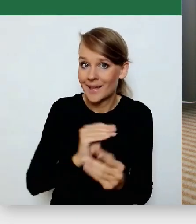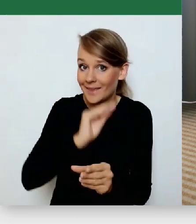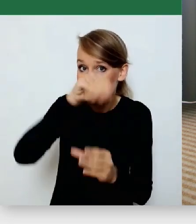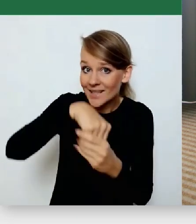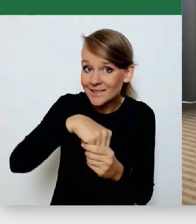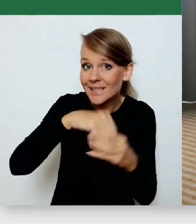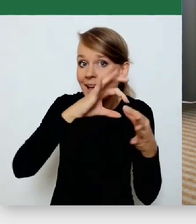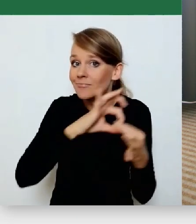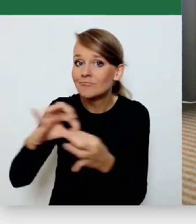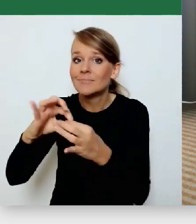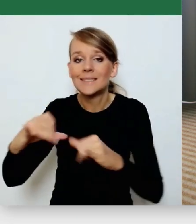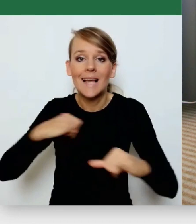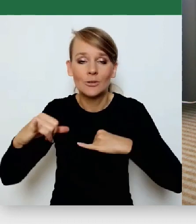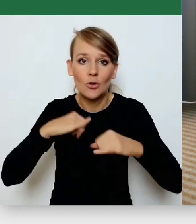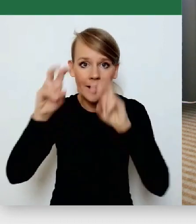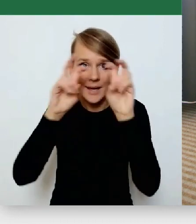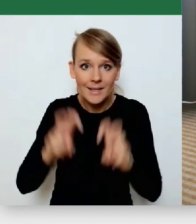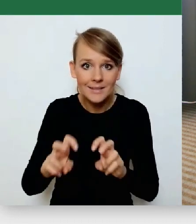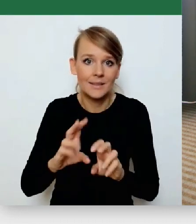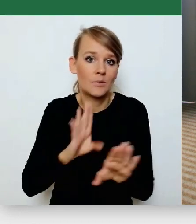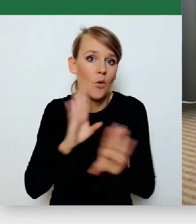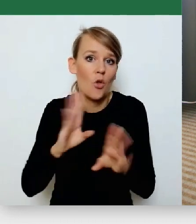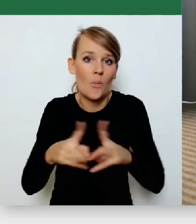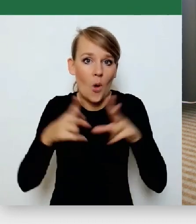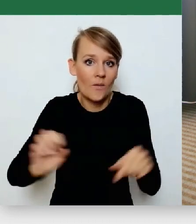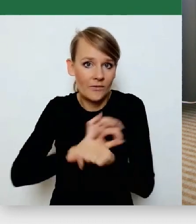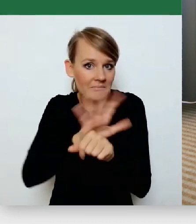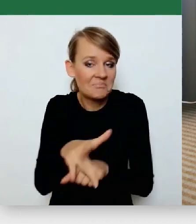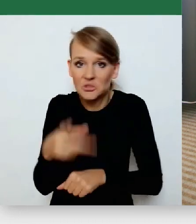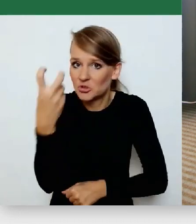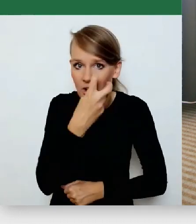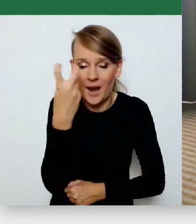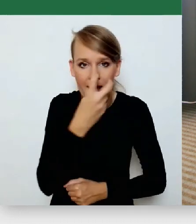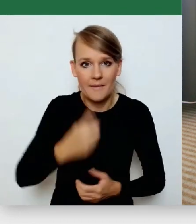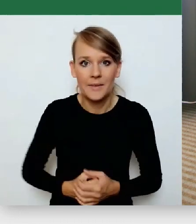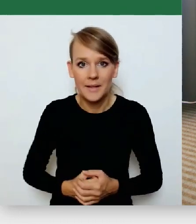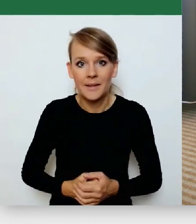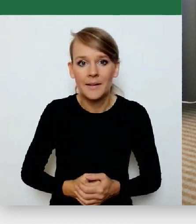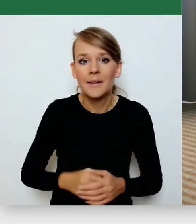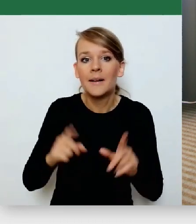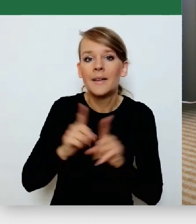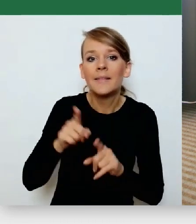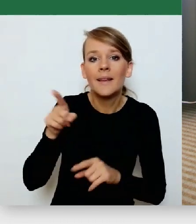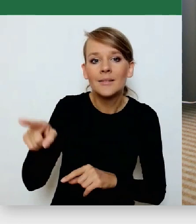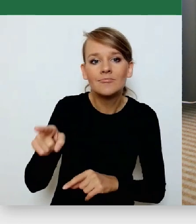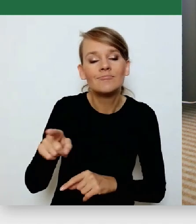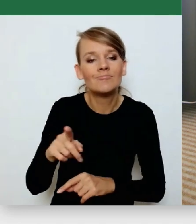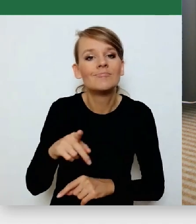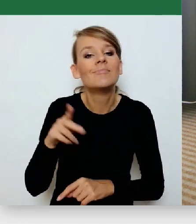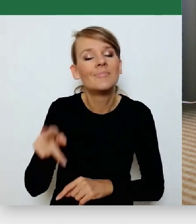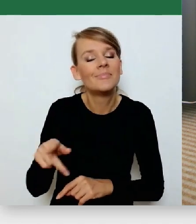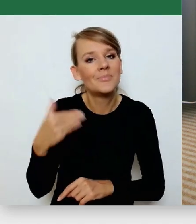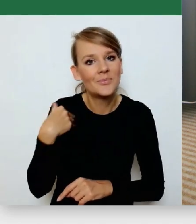kryzysie jak pandemia. To bardzo ciekawy aspekt. Zresztą u prezydenta Materka też ten wątek inwestycji się okazał